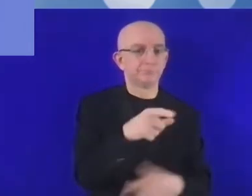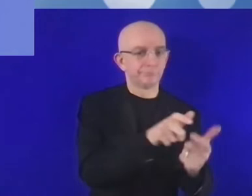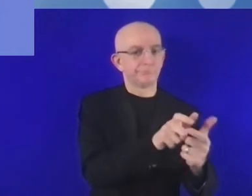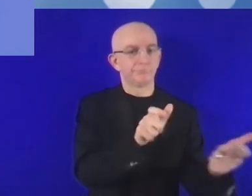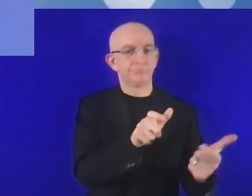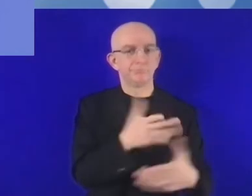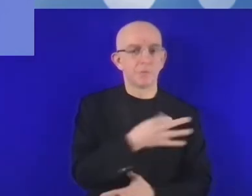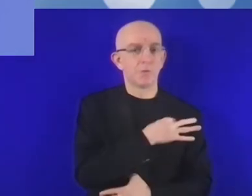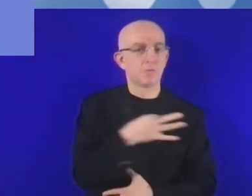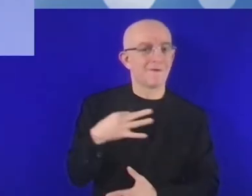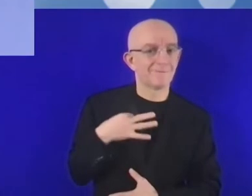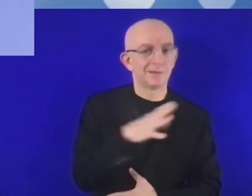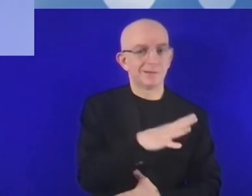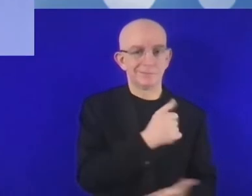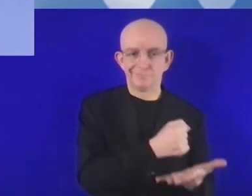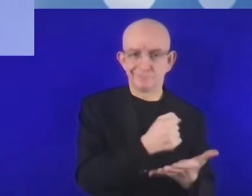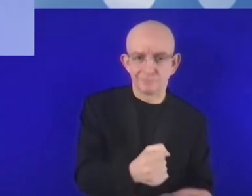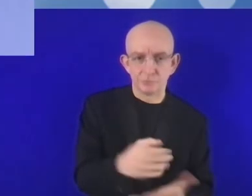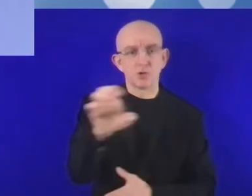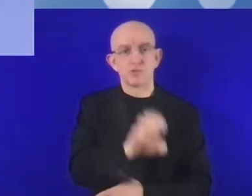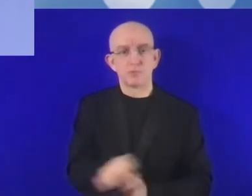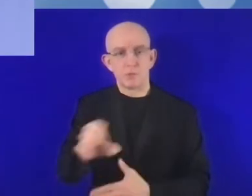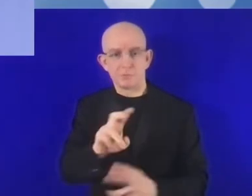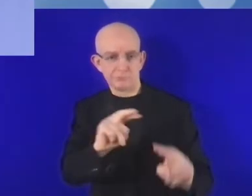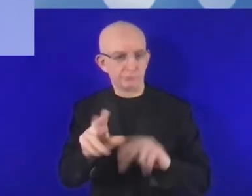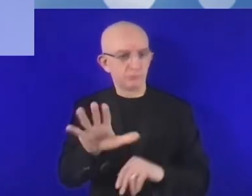się do tego odnieśli? I zaczniemy od pani Julia i Marty.